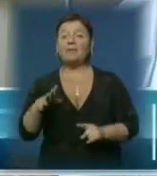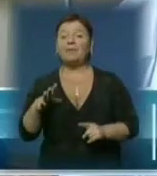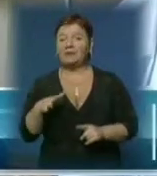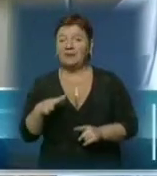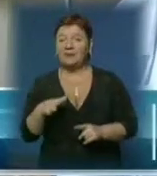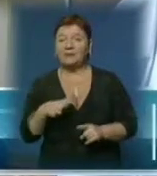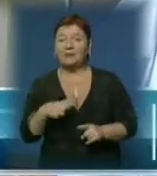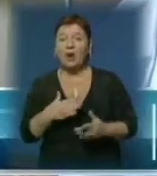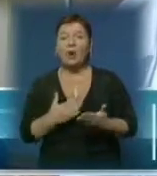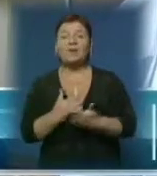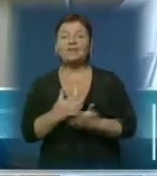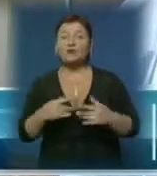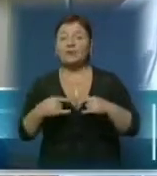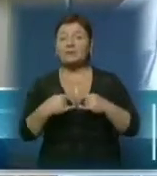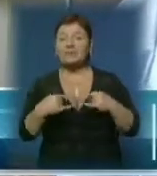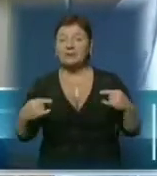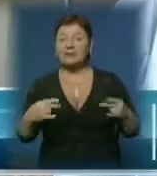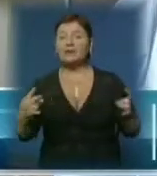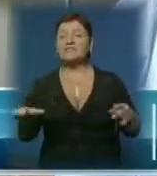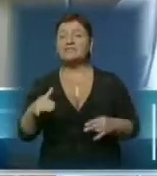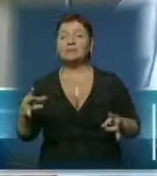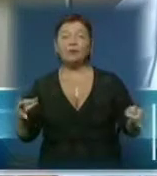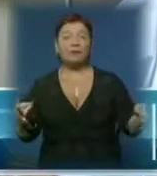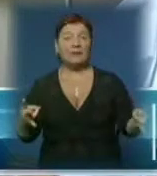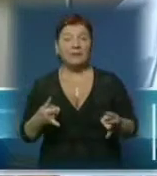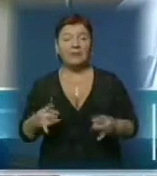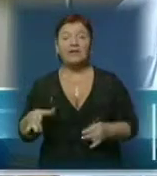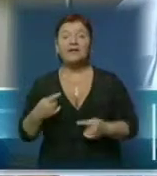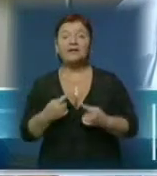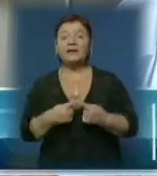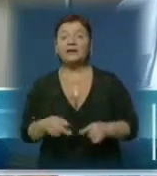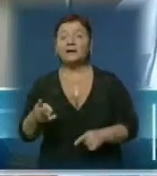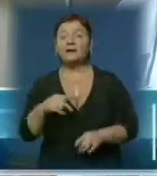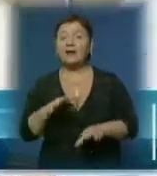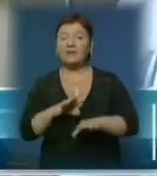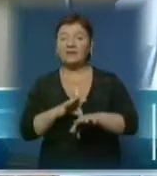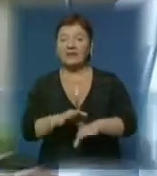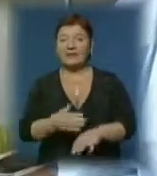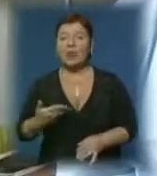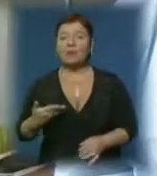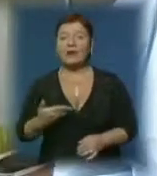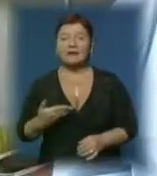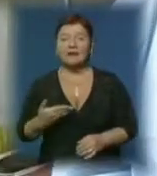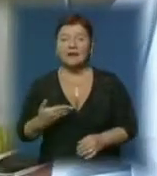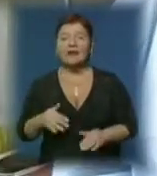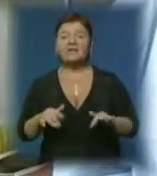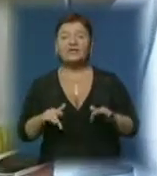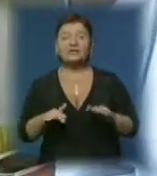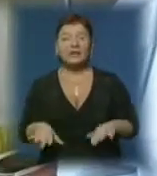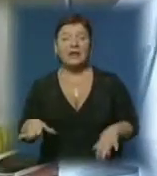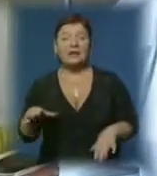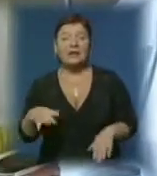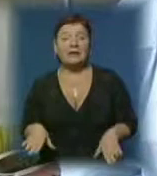операційними столами і всіма необхідною технікою для проведення операції. Движення були настільки